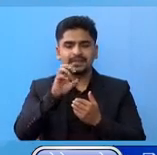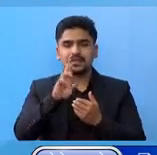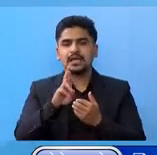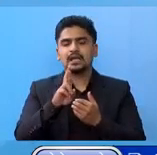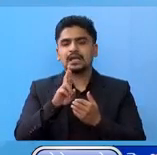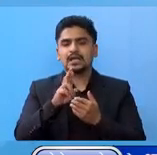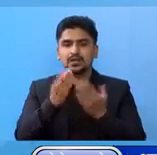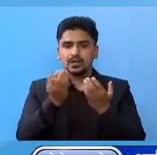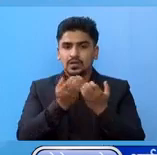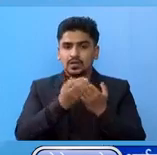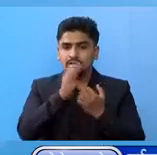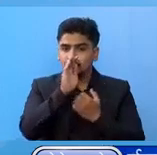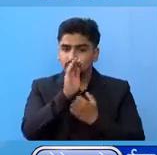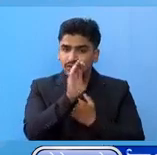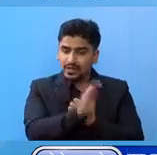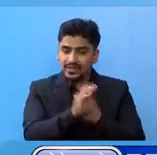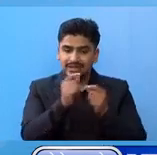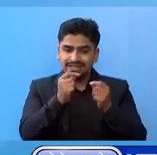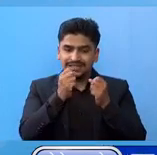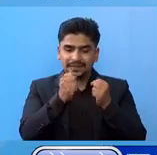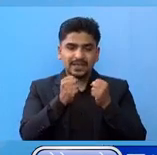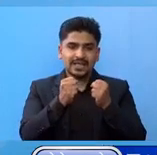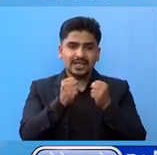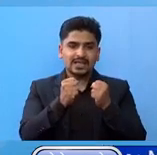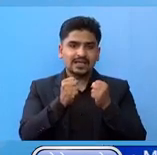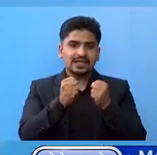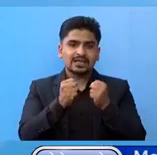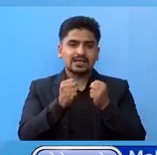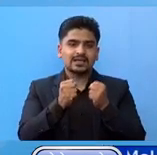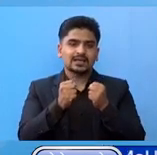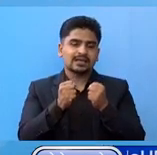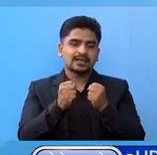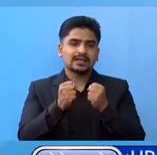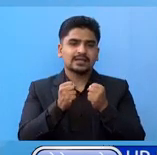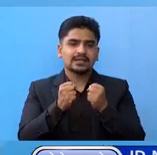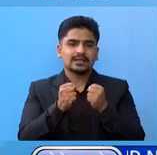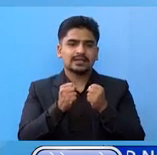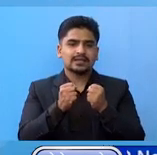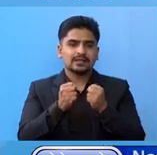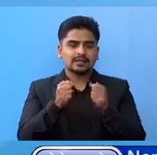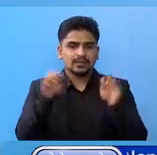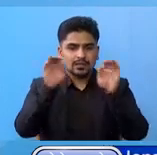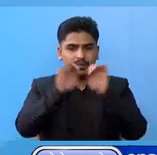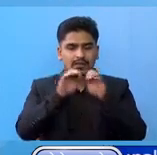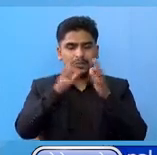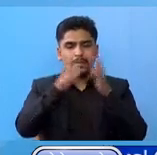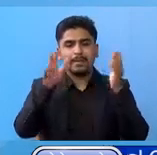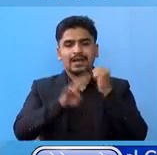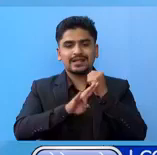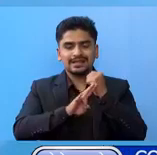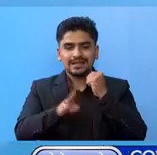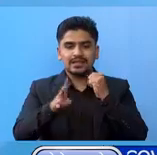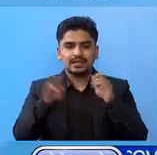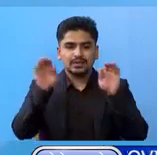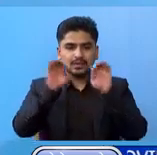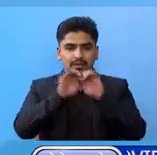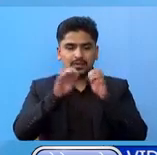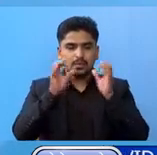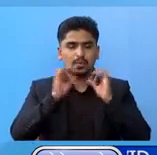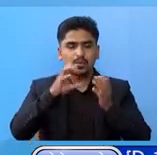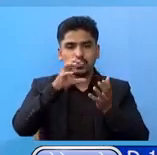PCR गर्न सकने छेमता संबंदित महासाका संबंदित